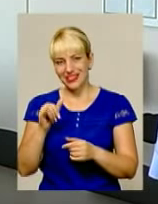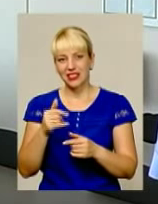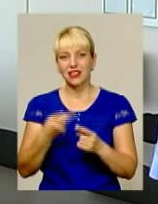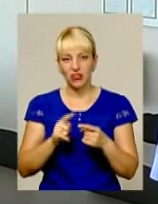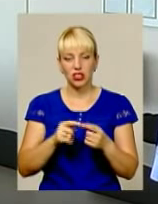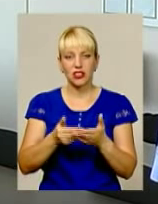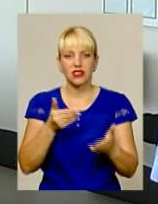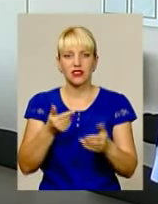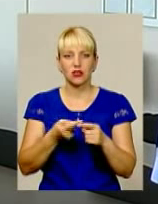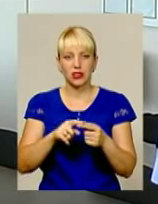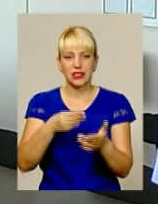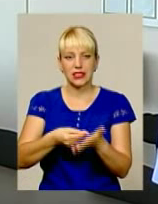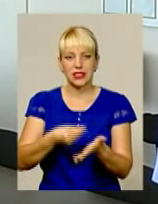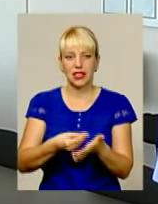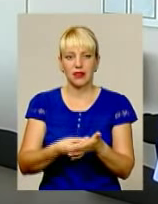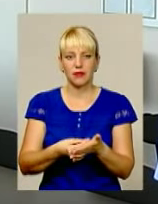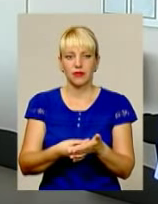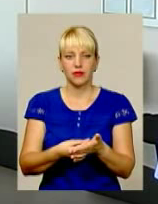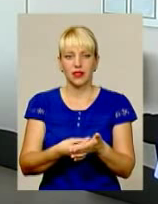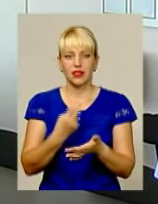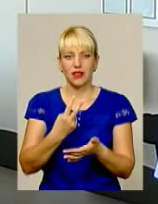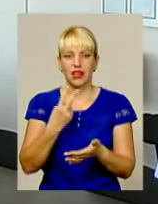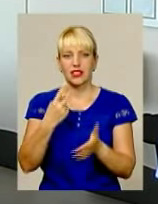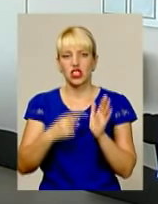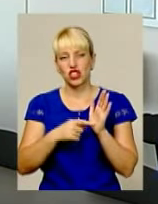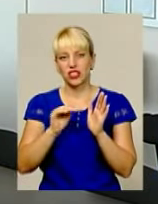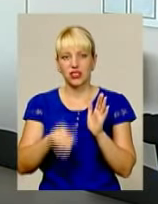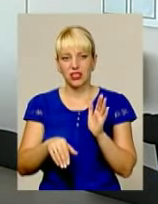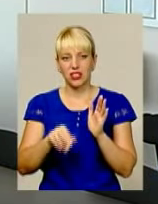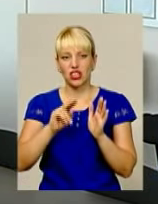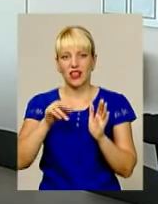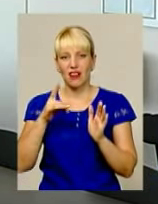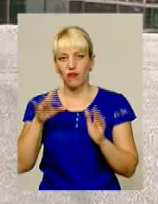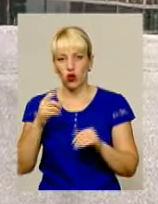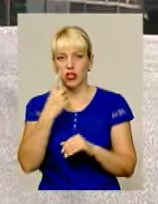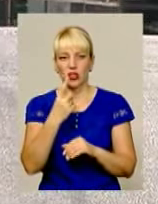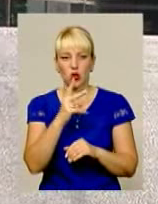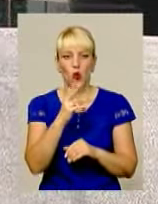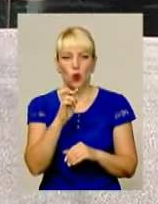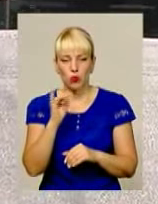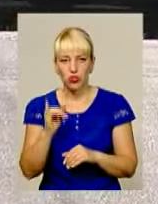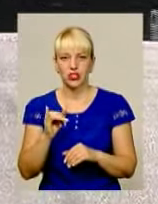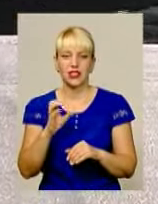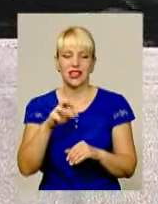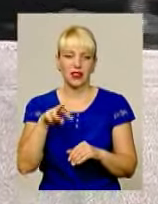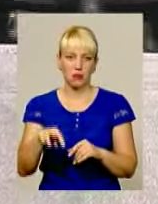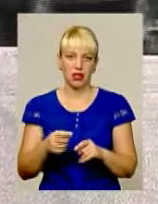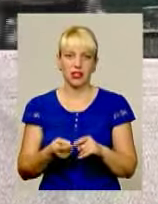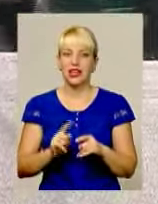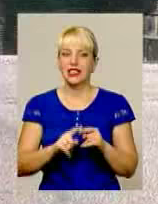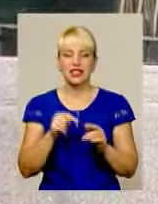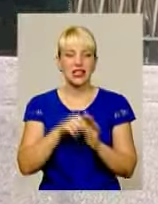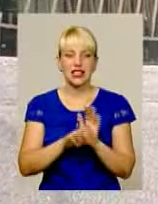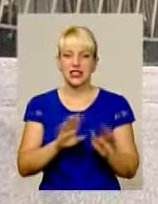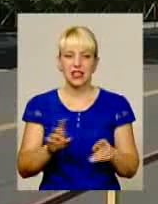-0,126 євро за кубічний сантиметр. До слова, це не значить, що кількість